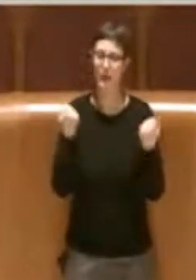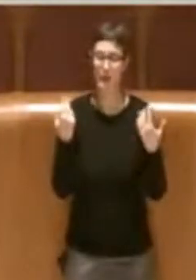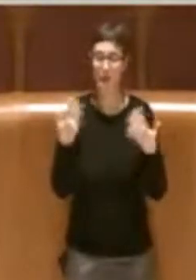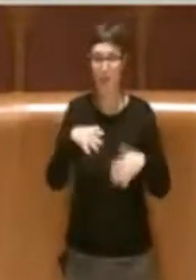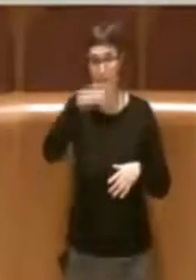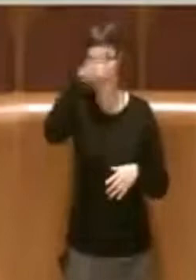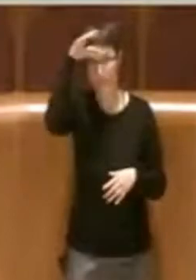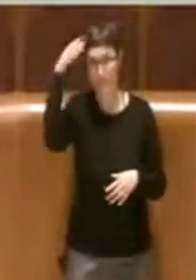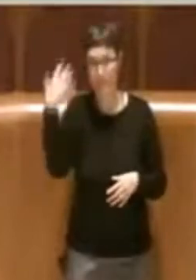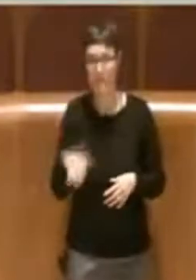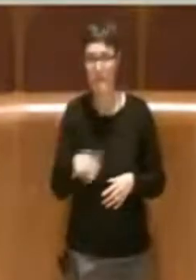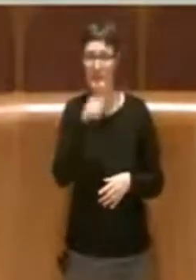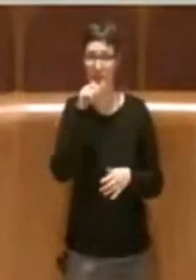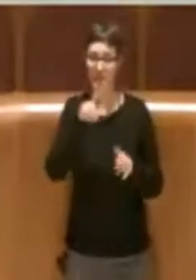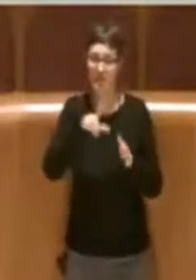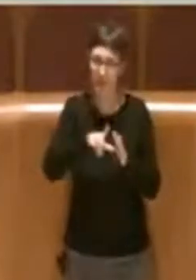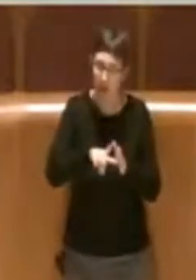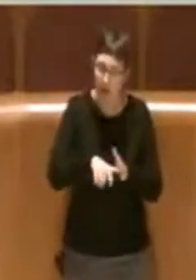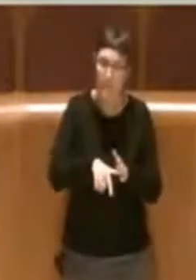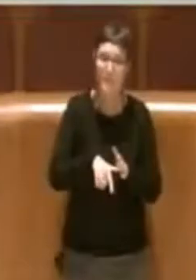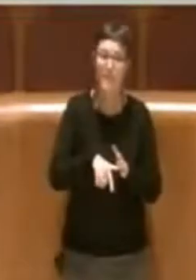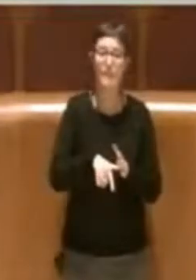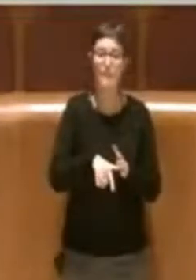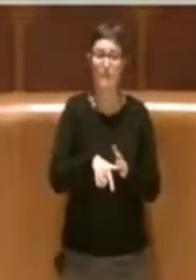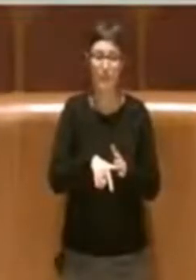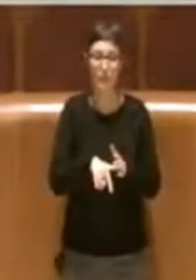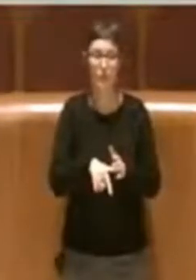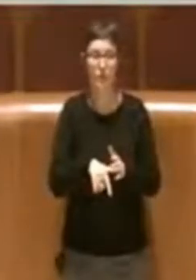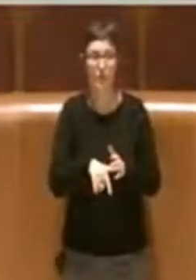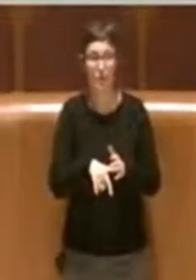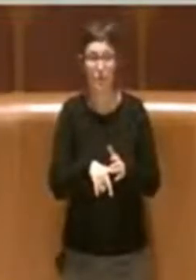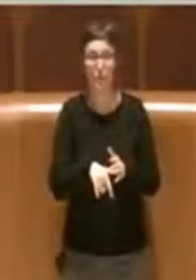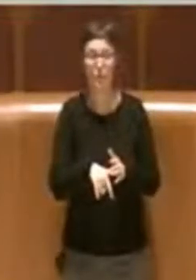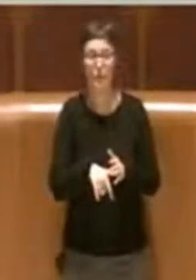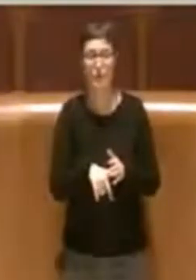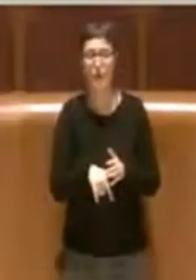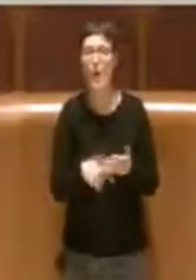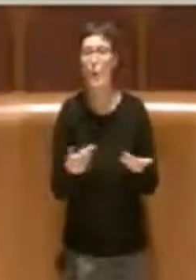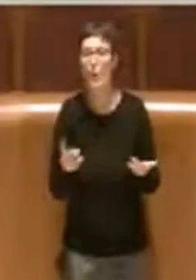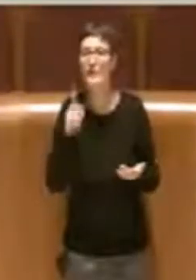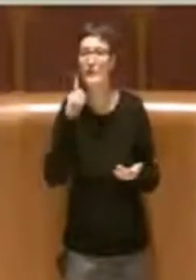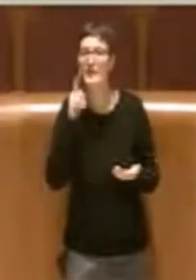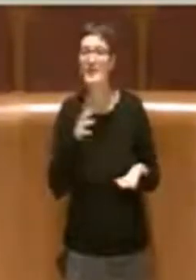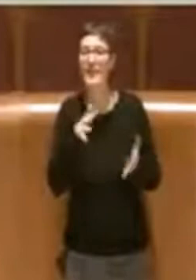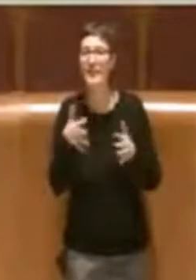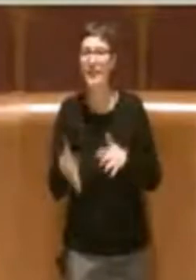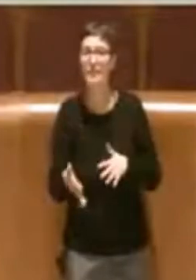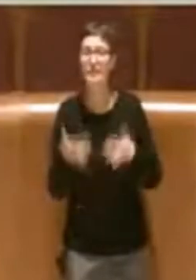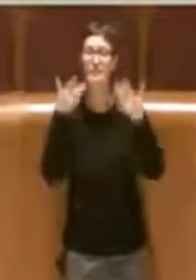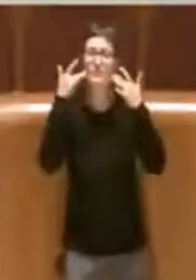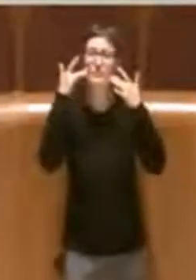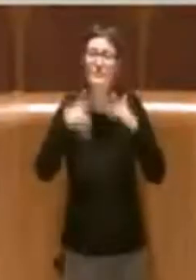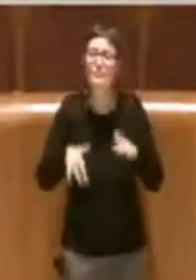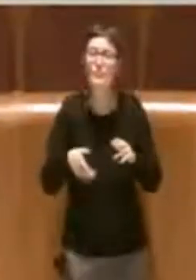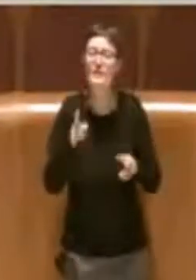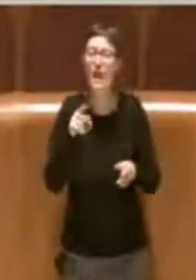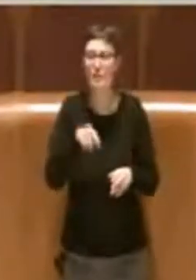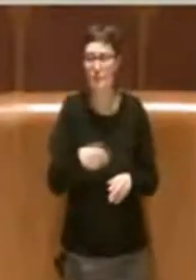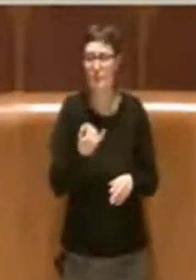richiede del tempo, che richiede un'attività, quindi se si va a una semplificazione è sempre positivo.